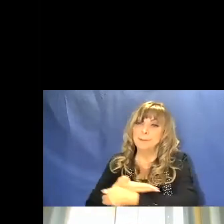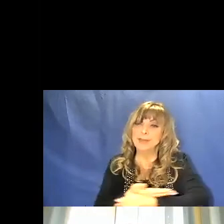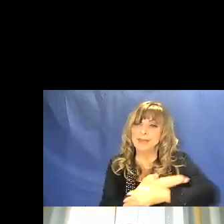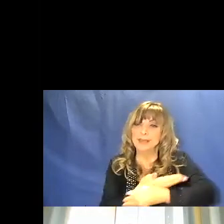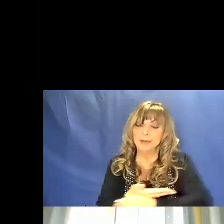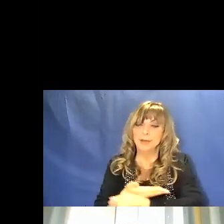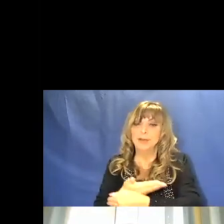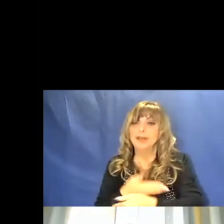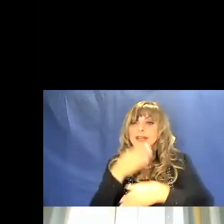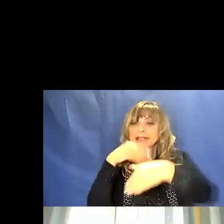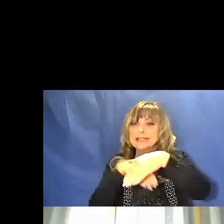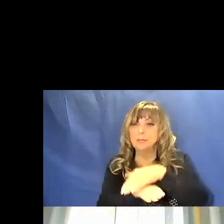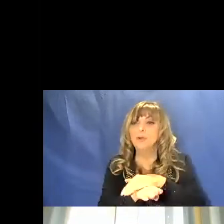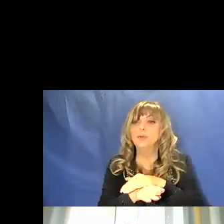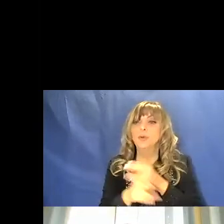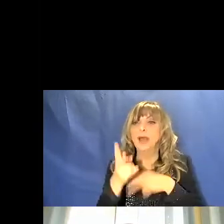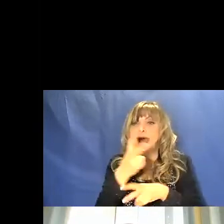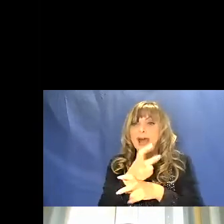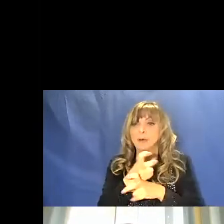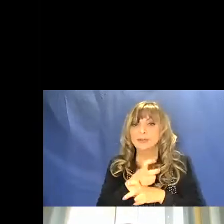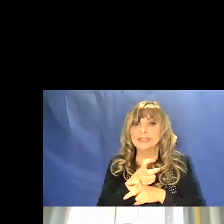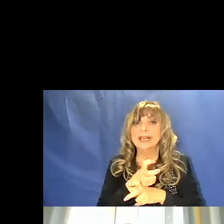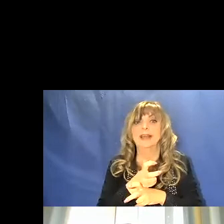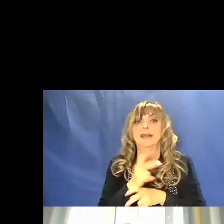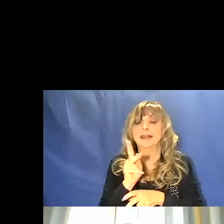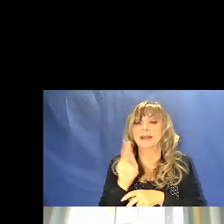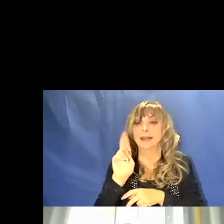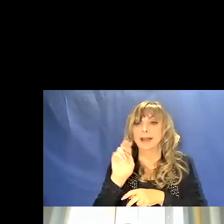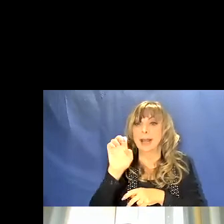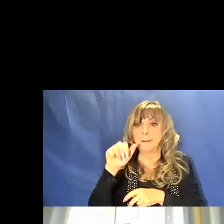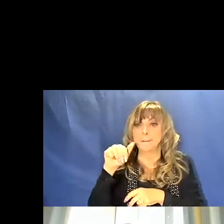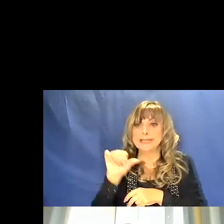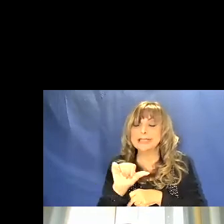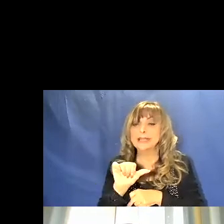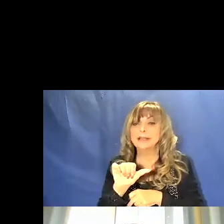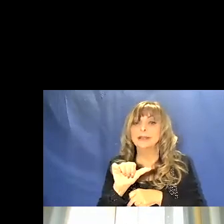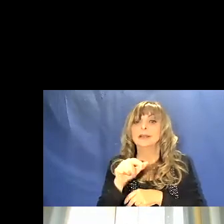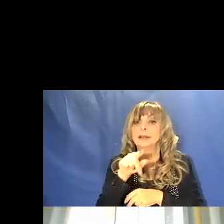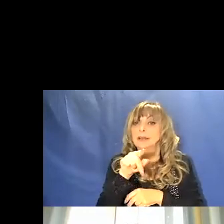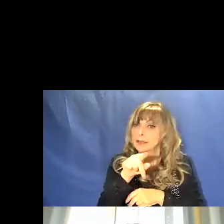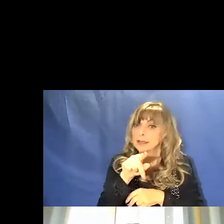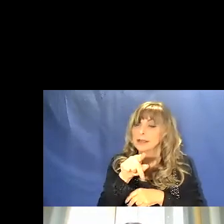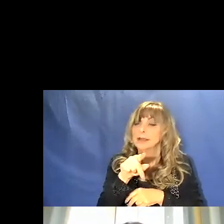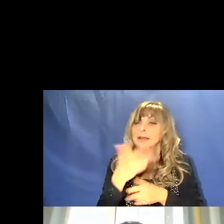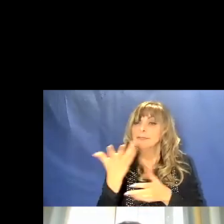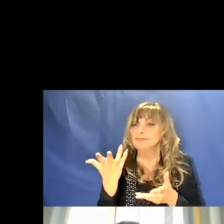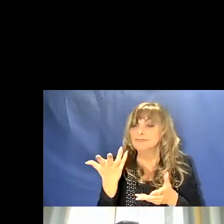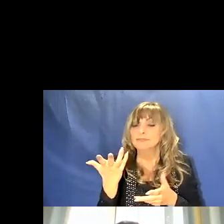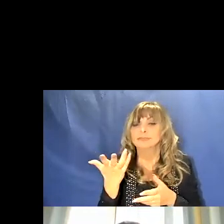sepoltura in Austria Krems che sono stati deposti secondo una pratica